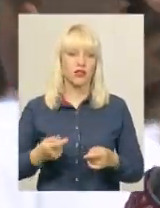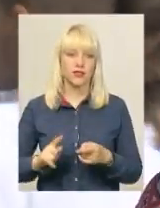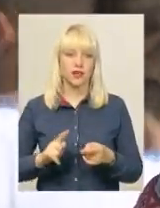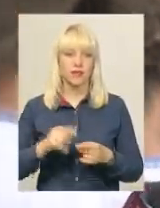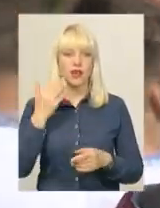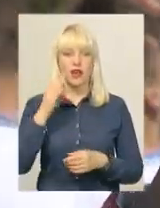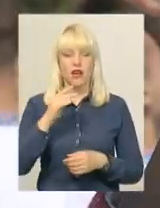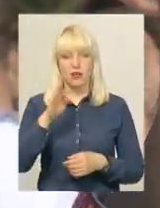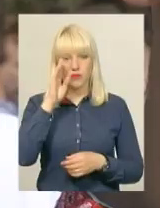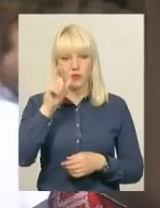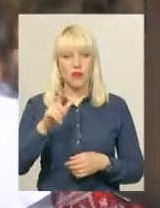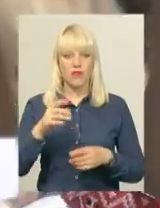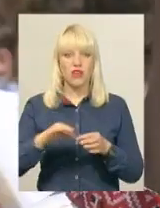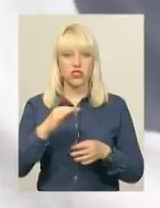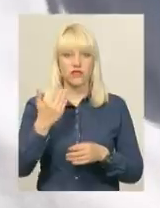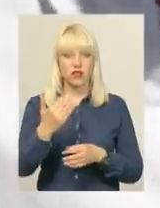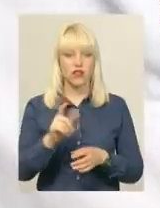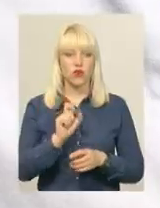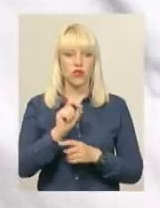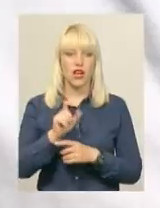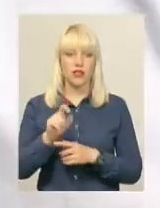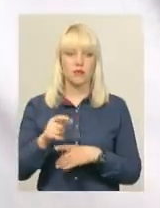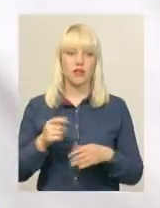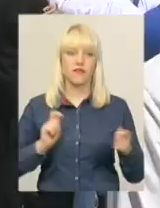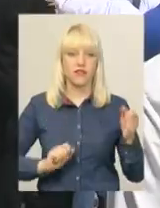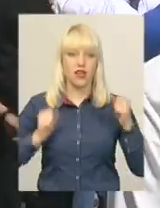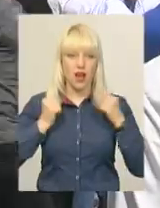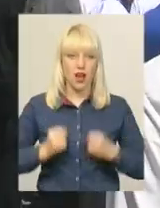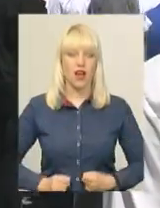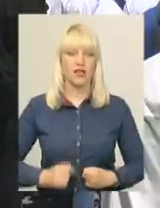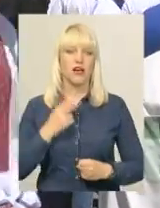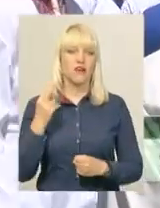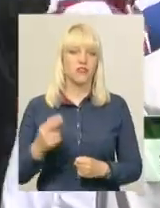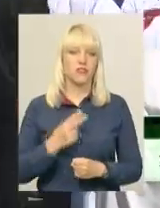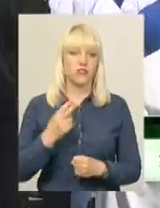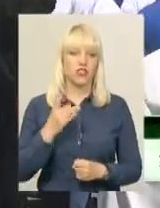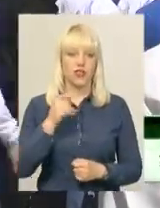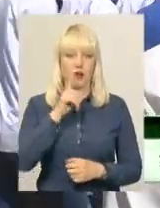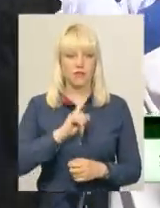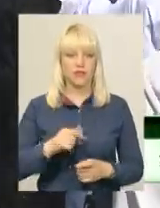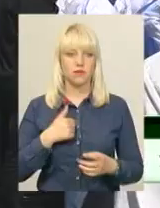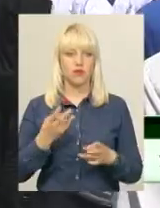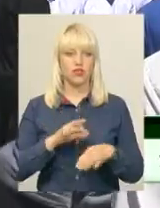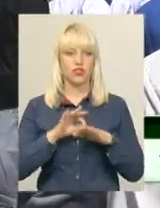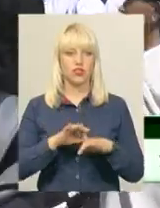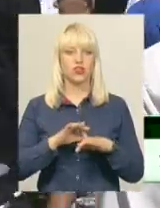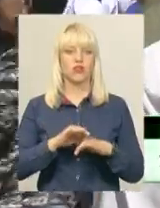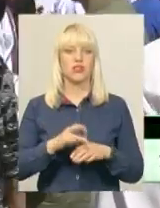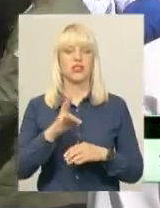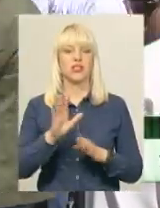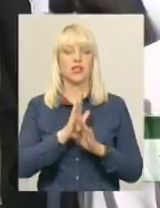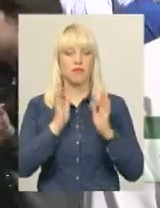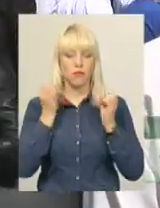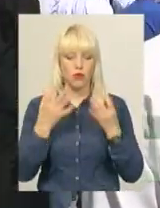вишиванка виготовлена на замовлення, і він вдягає її двічі на місяць. Ми маємо носити вишиванку не так чисто на